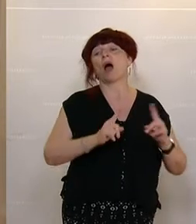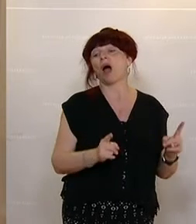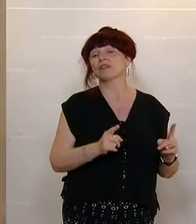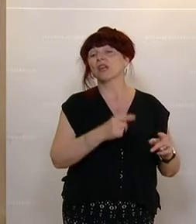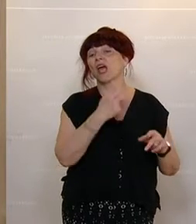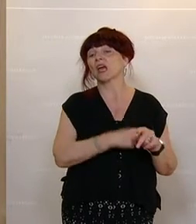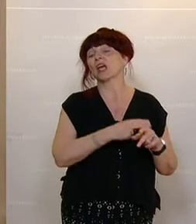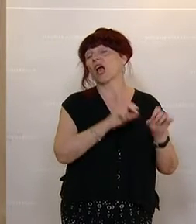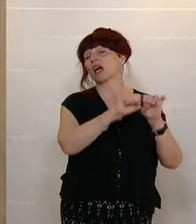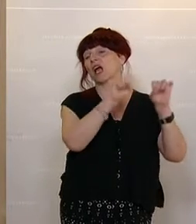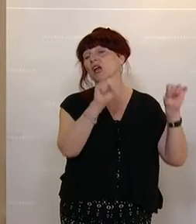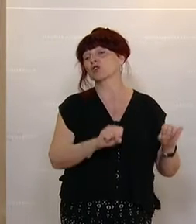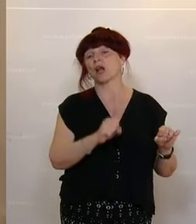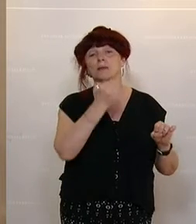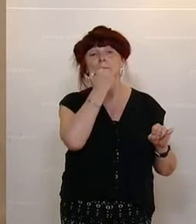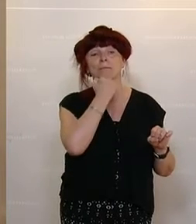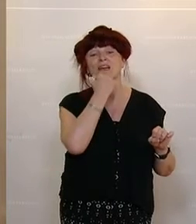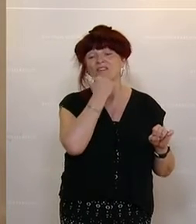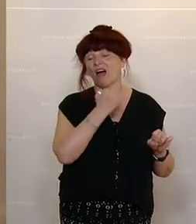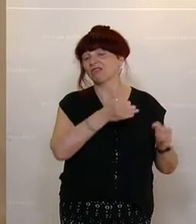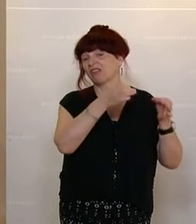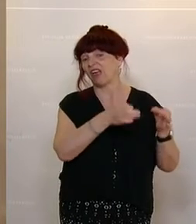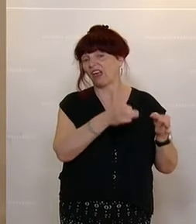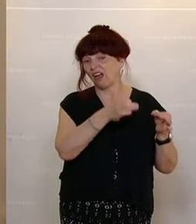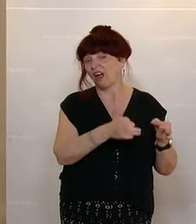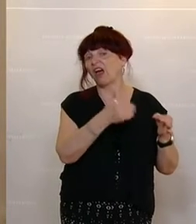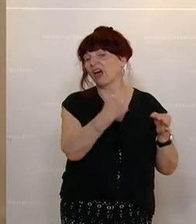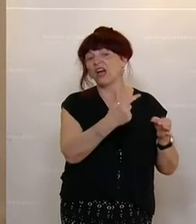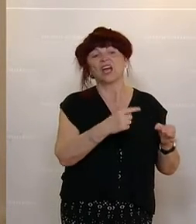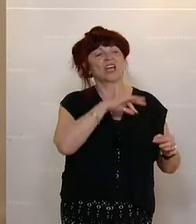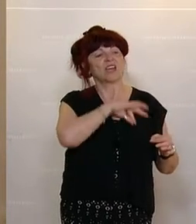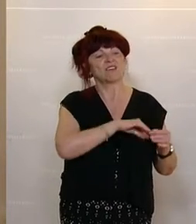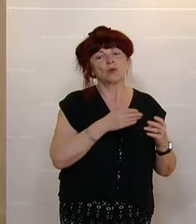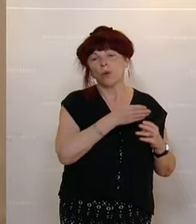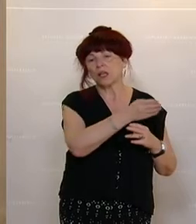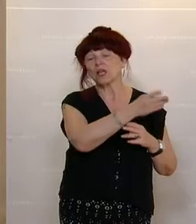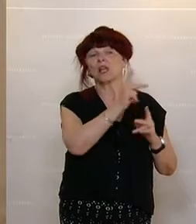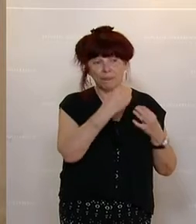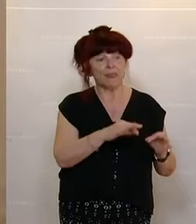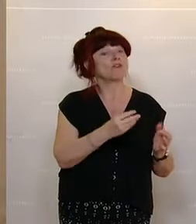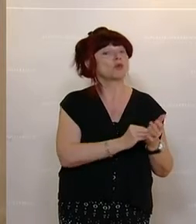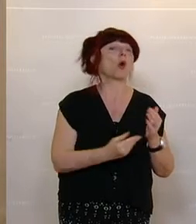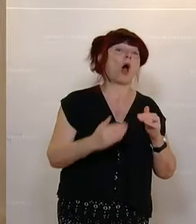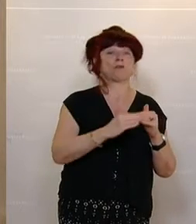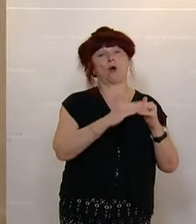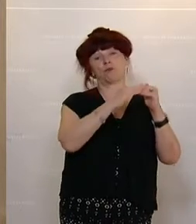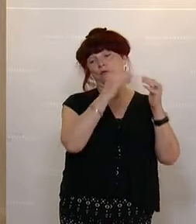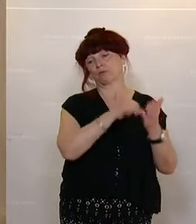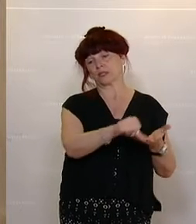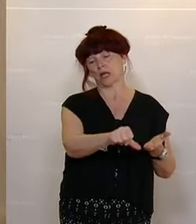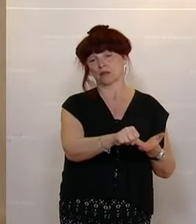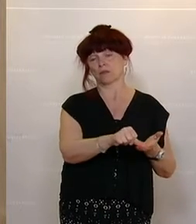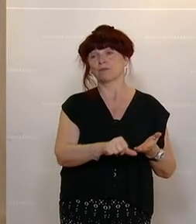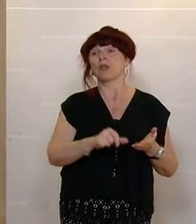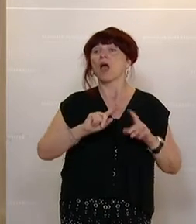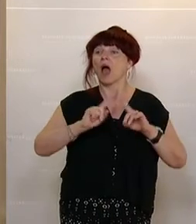Krankenanstalten, insbesondere den Privaten, die auf Gewinn orientiert sind, nicht daran, mehr zu zahlen. Weitere